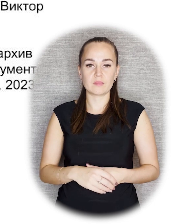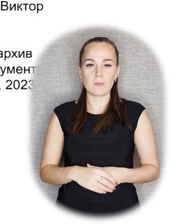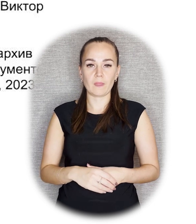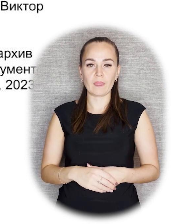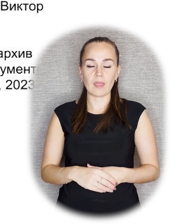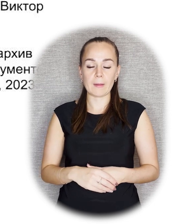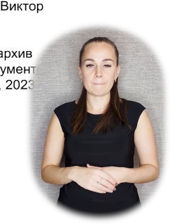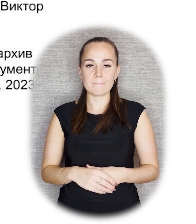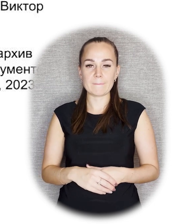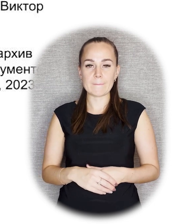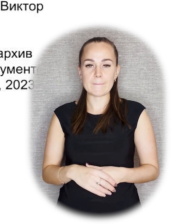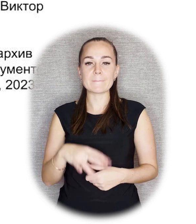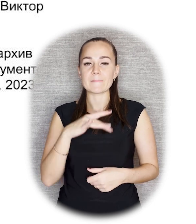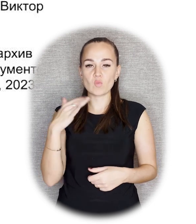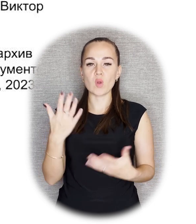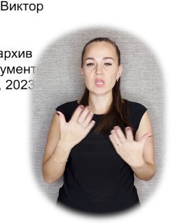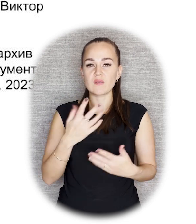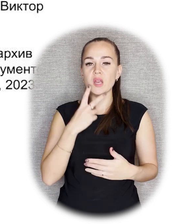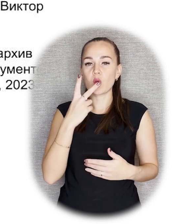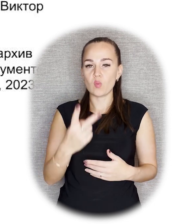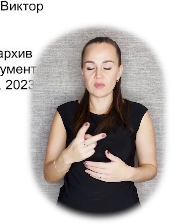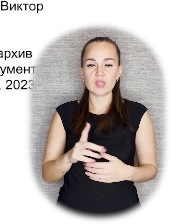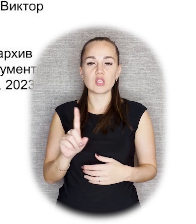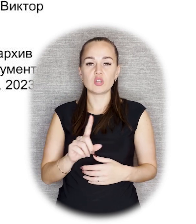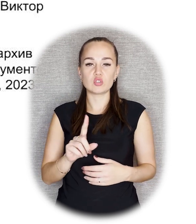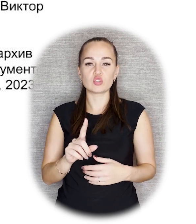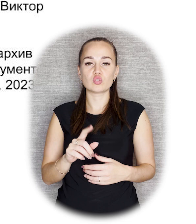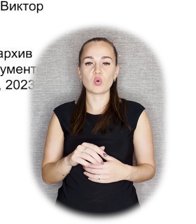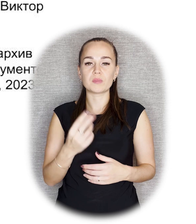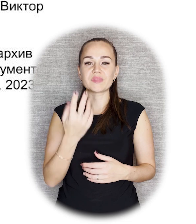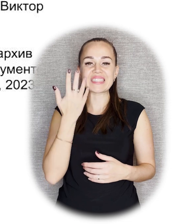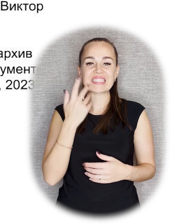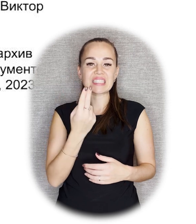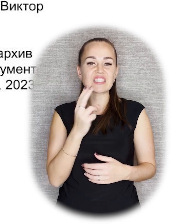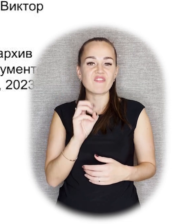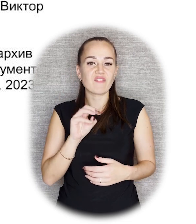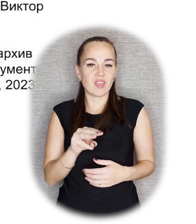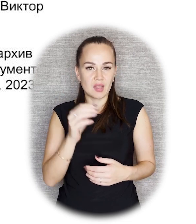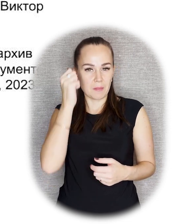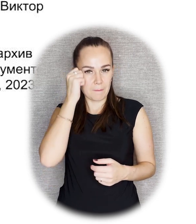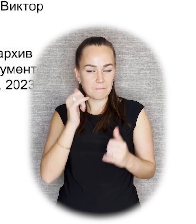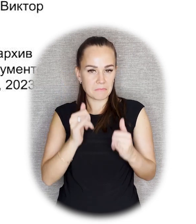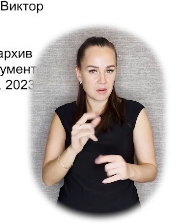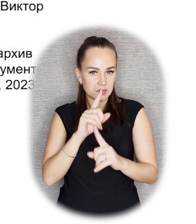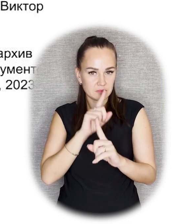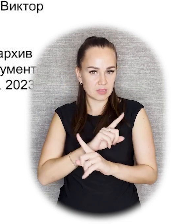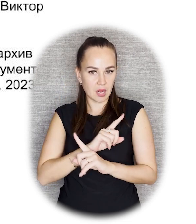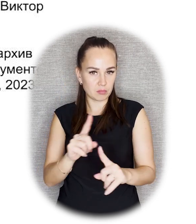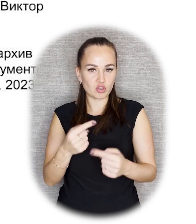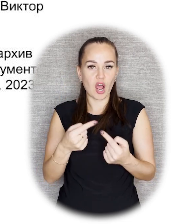произведением. Наверное, многие обратили внимание на то, что цвет памятника достаточно необычный. В